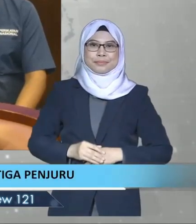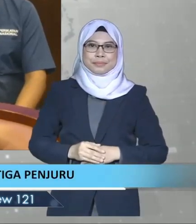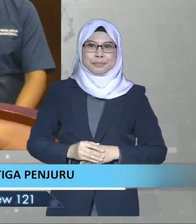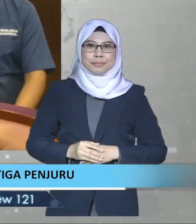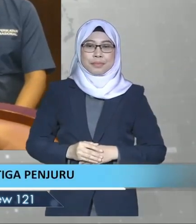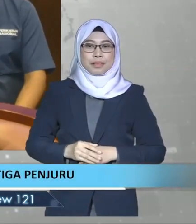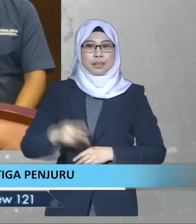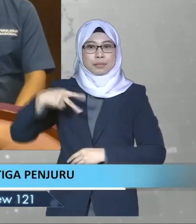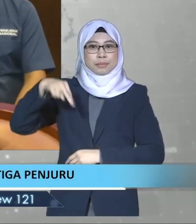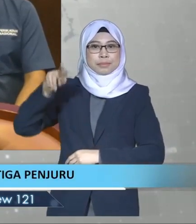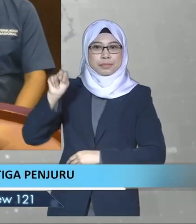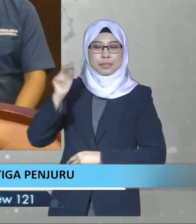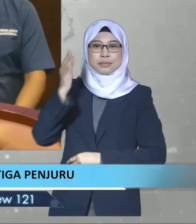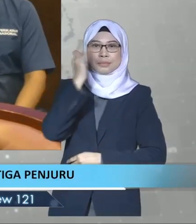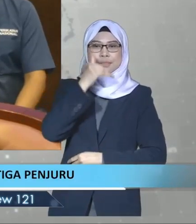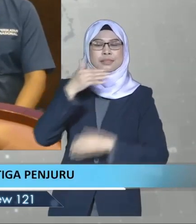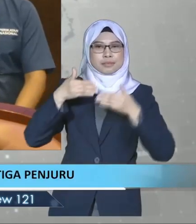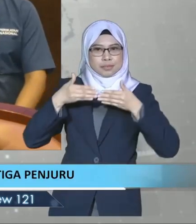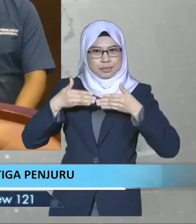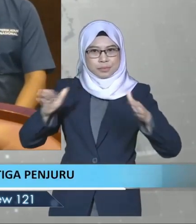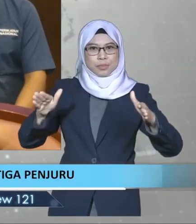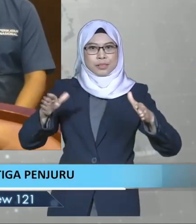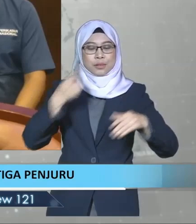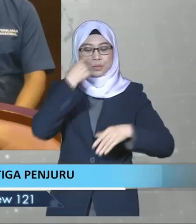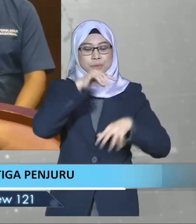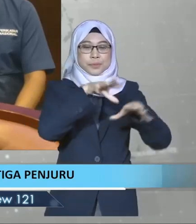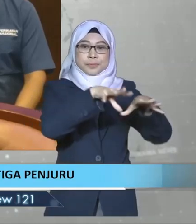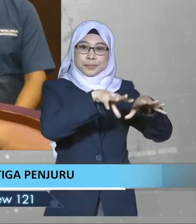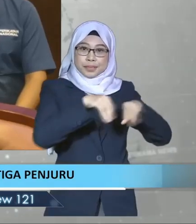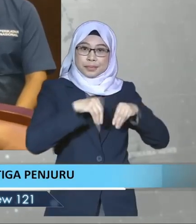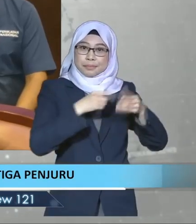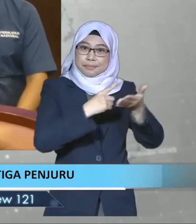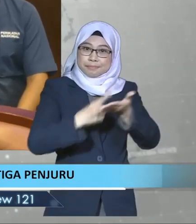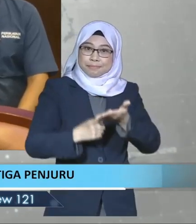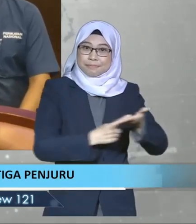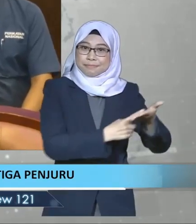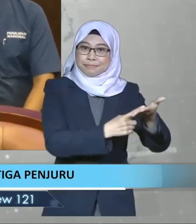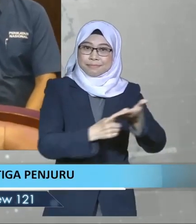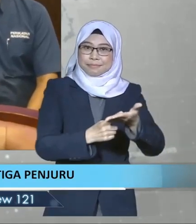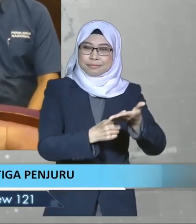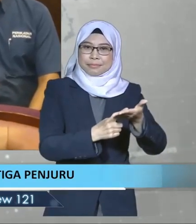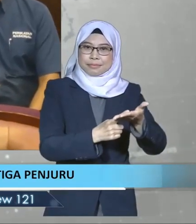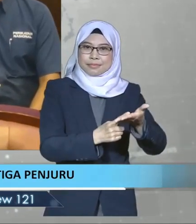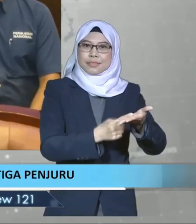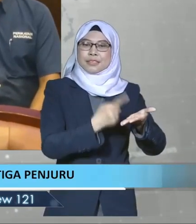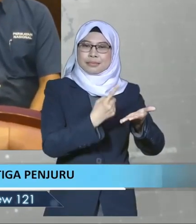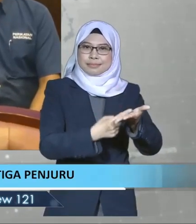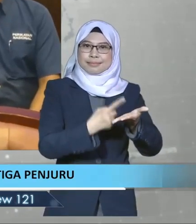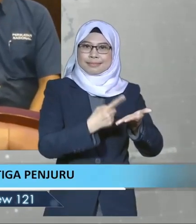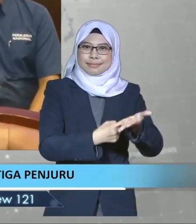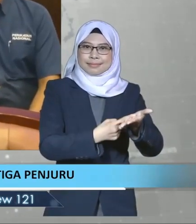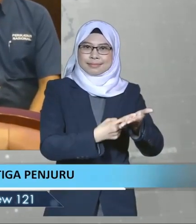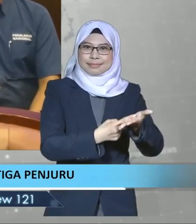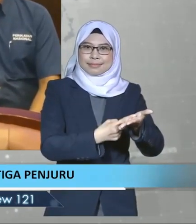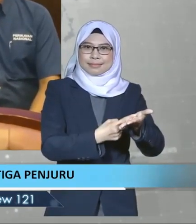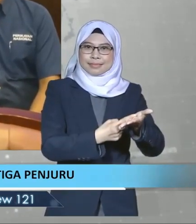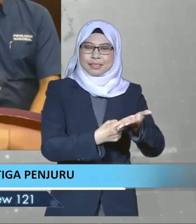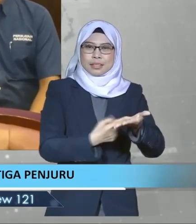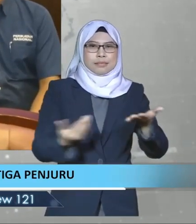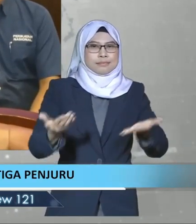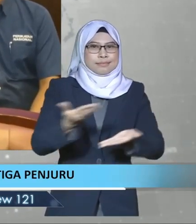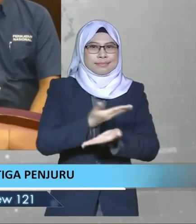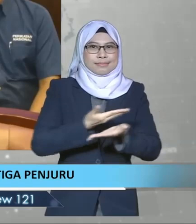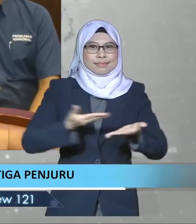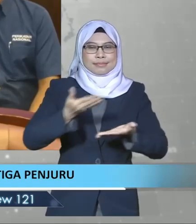Perikatan Nasional Melaka terbuka untuk menerima rundingan atau mengadakan rundingan dengan